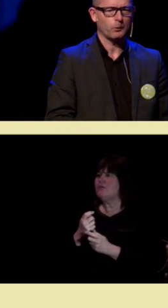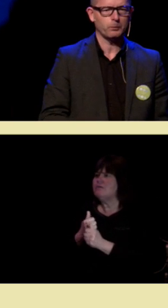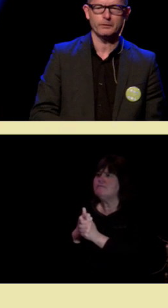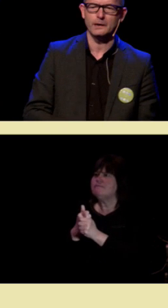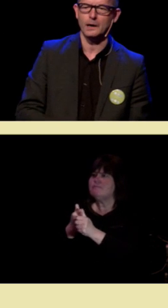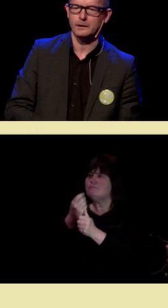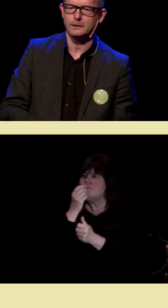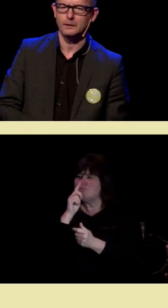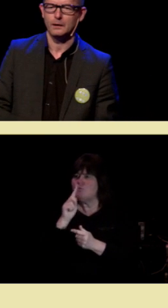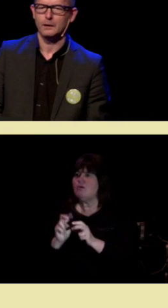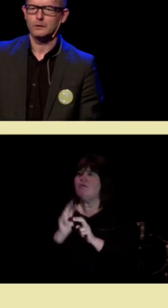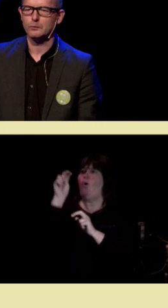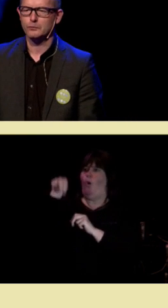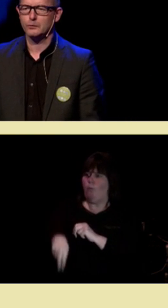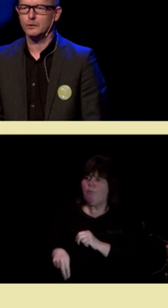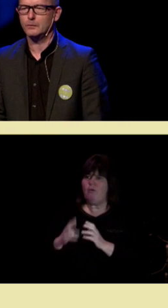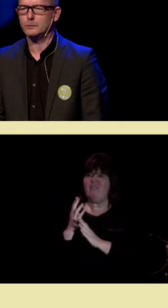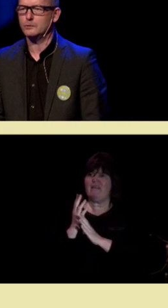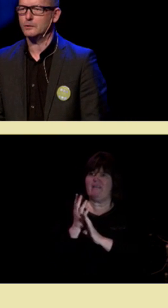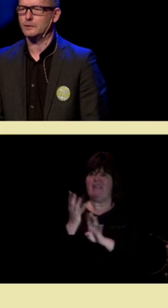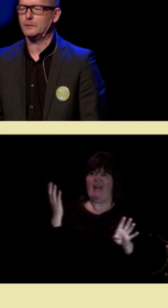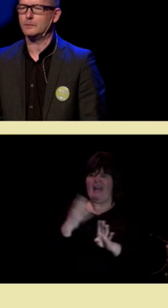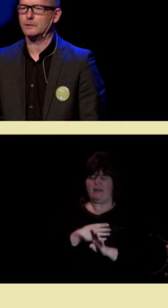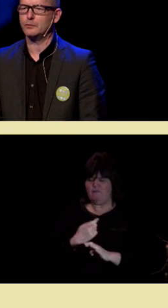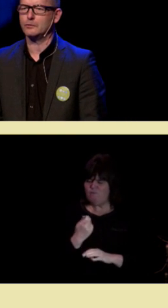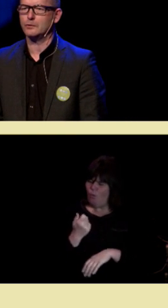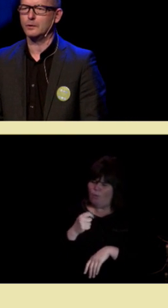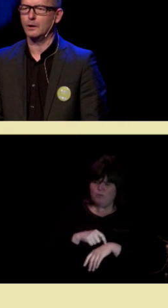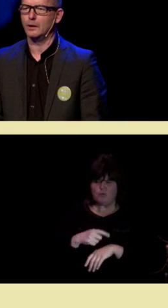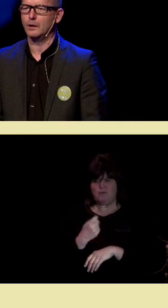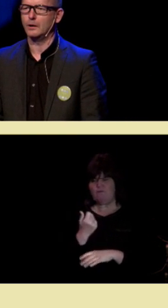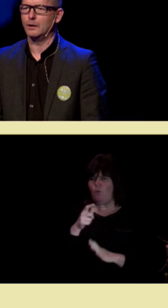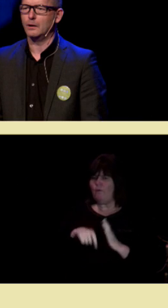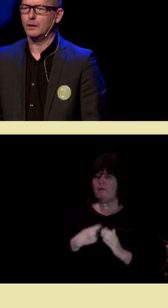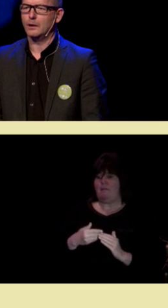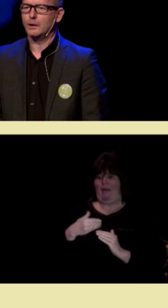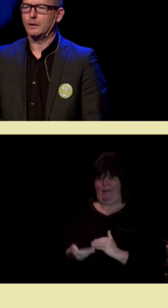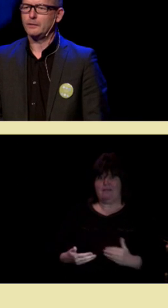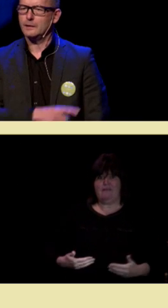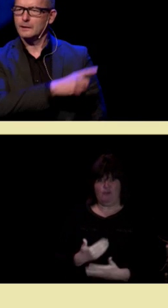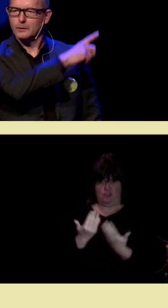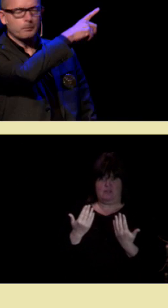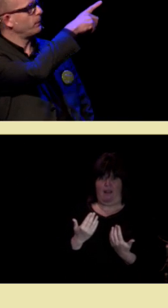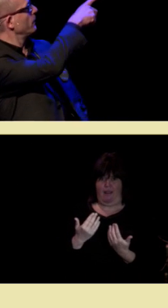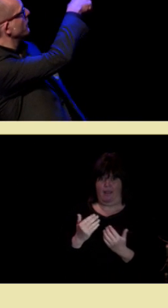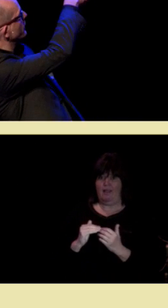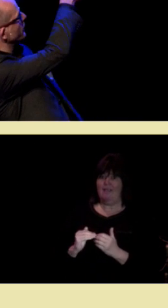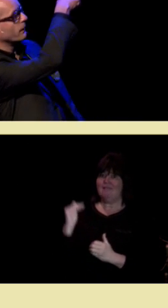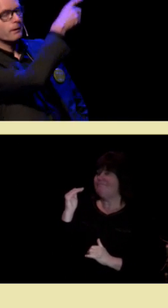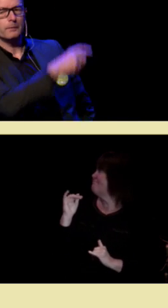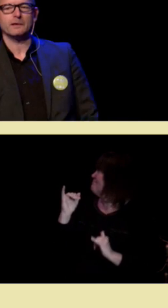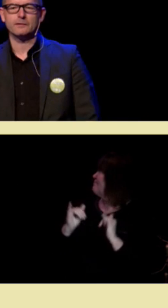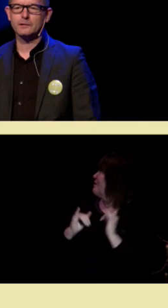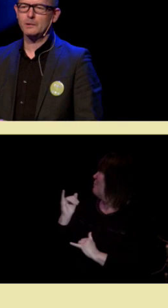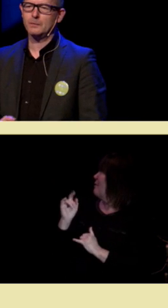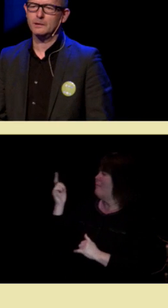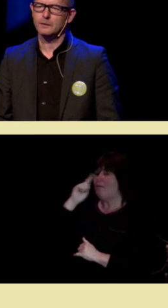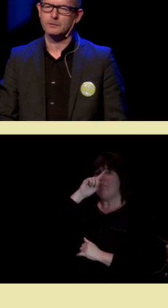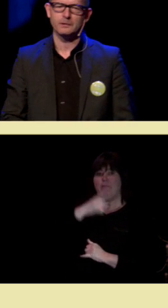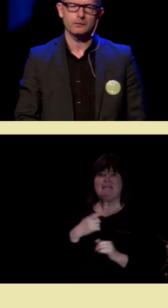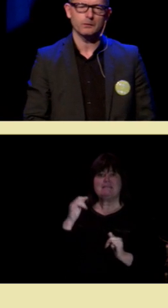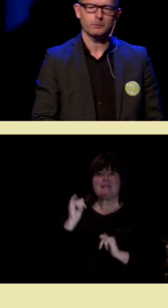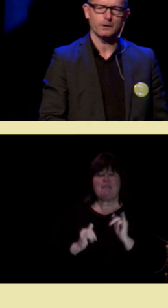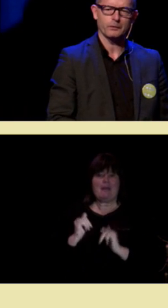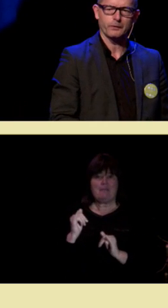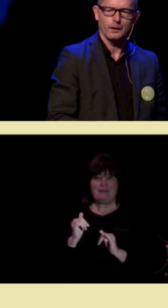kan til og med hoppe over i gjærer. Kun få minutter og timer etter fødselen. Den der oppe, menneskebabyen,